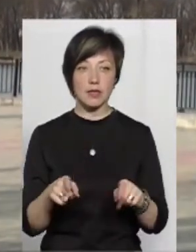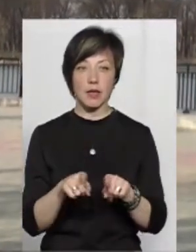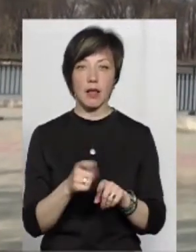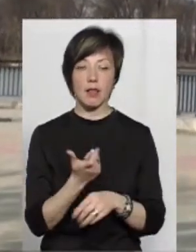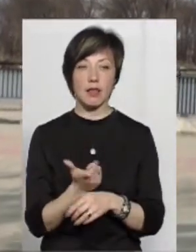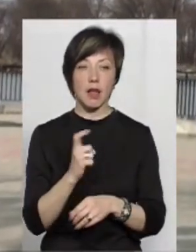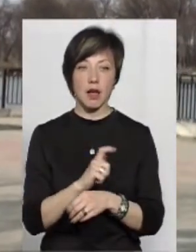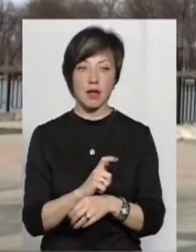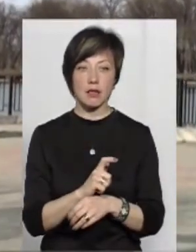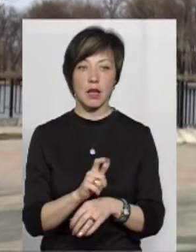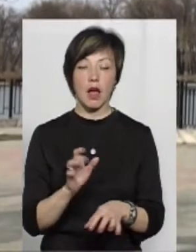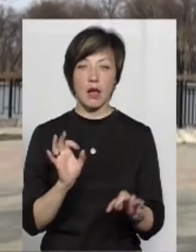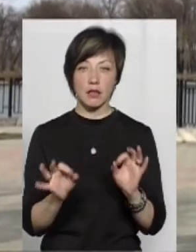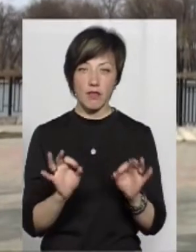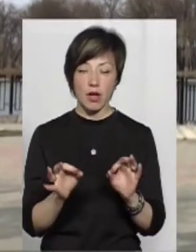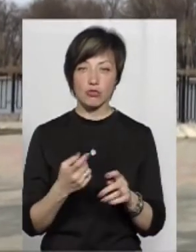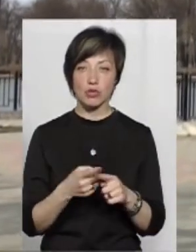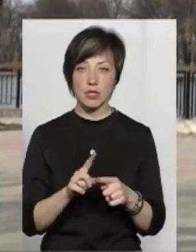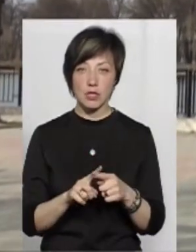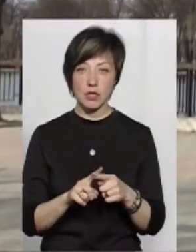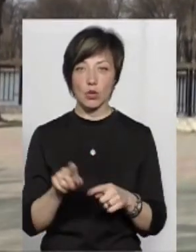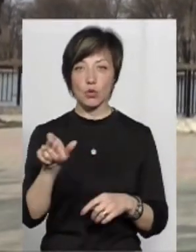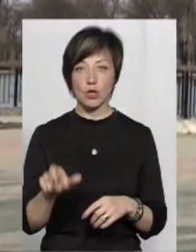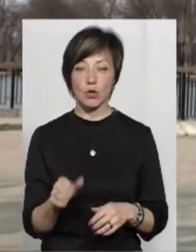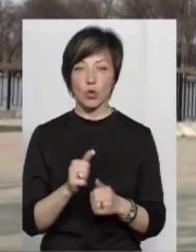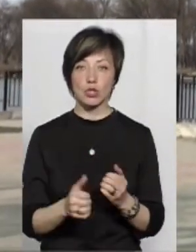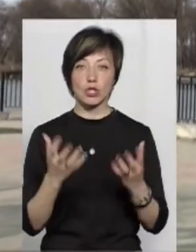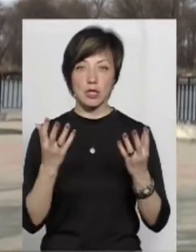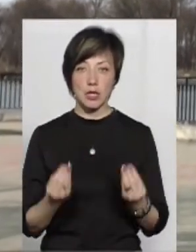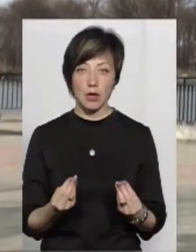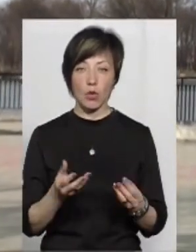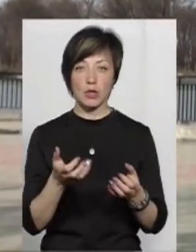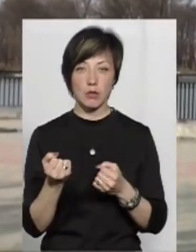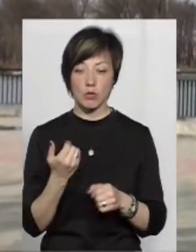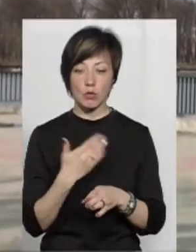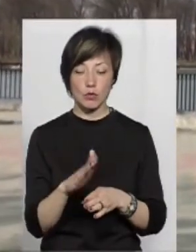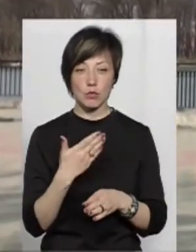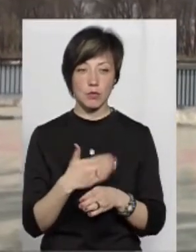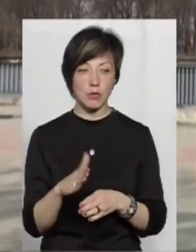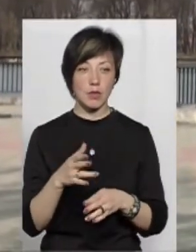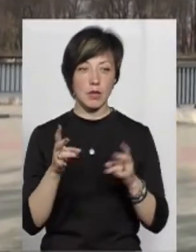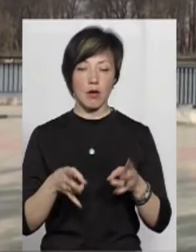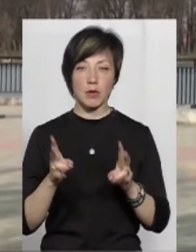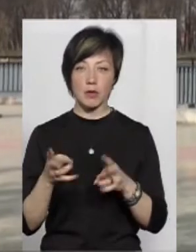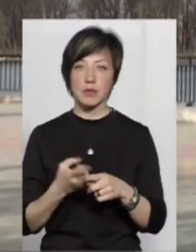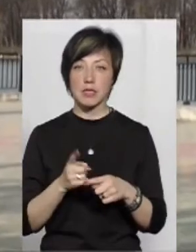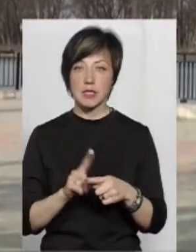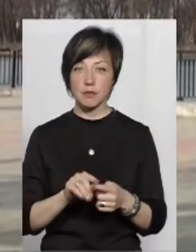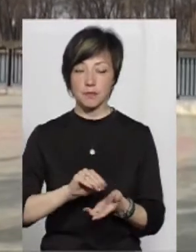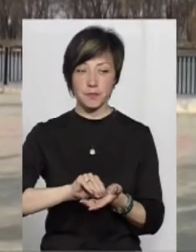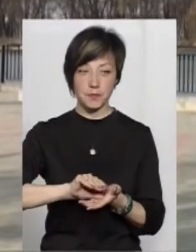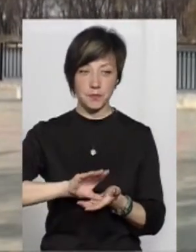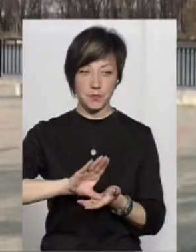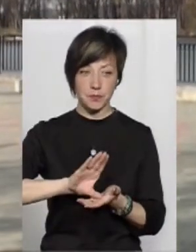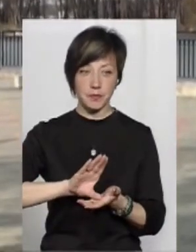найадекватніший, це про те, що людина кожен день отримує потрошечки мікротрав. І ці мікротрами, вони